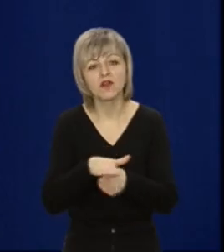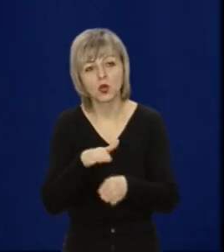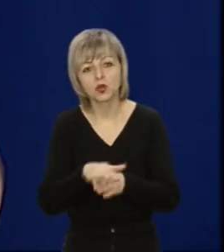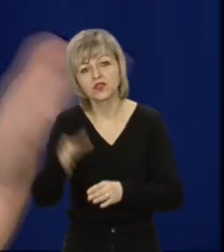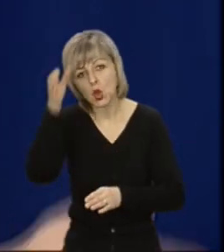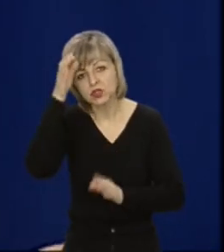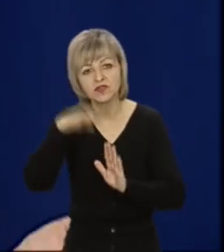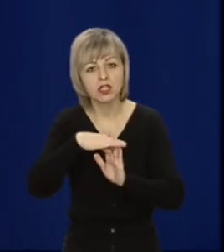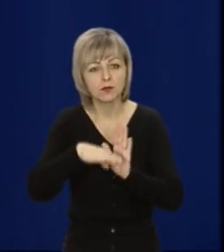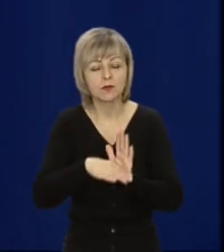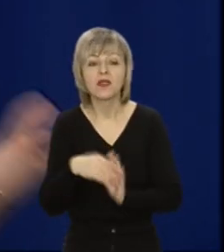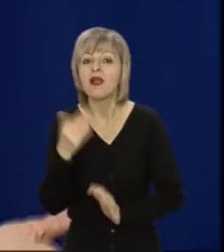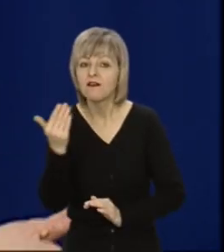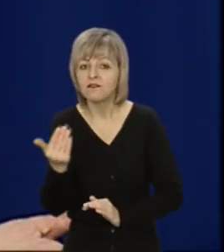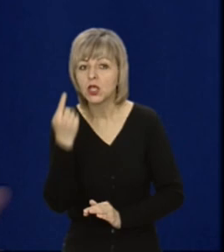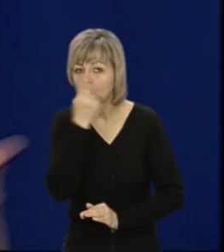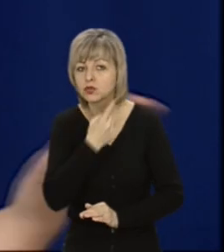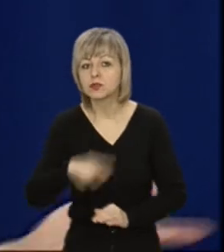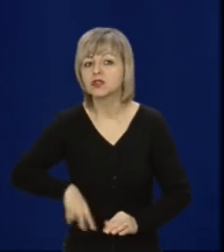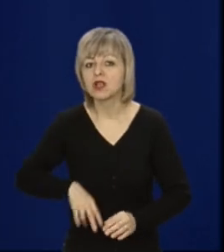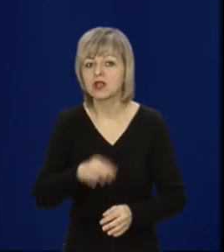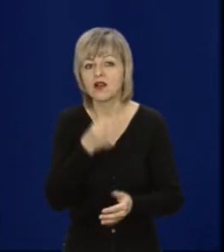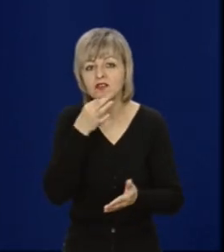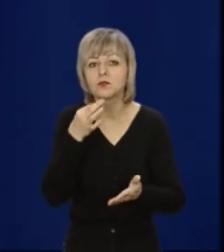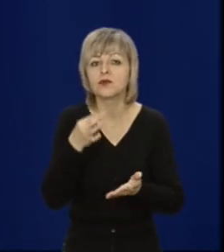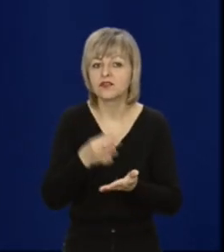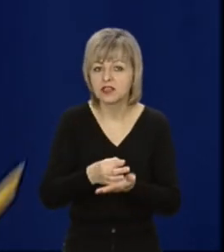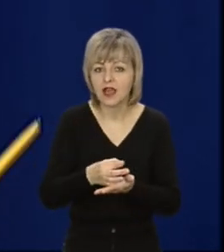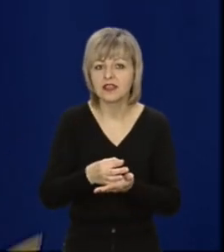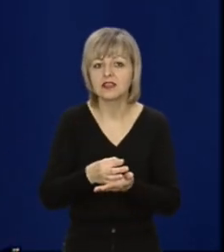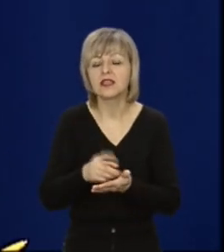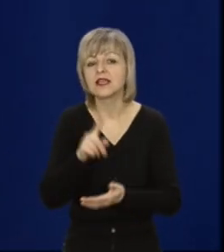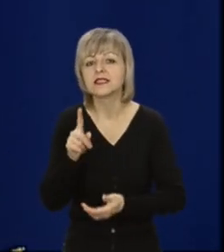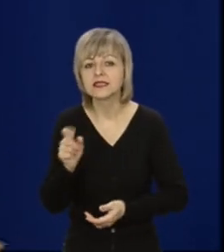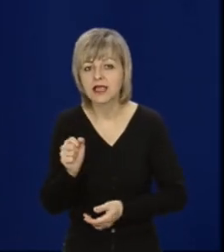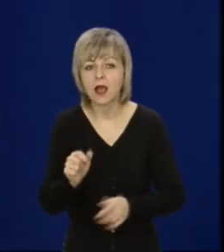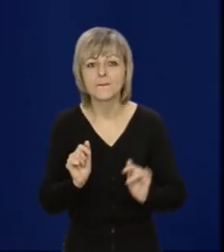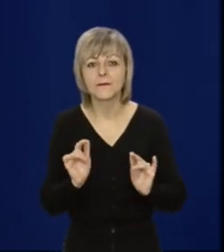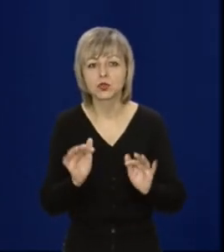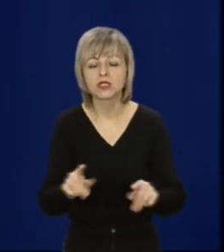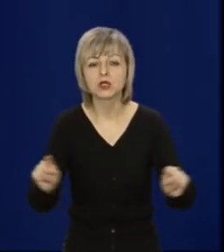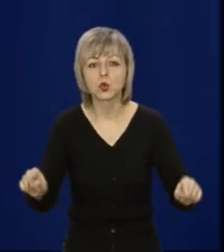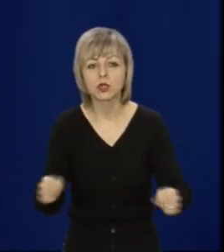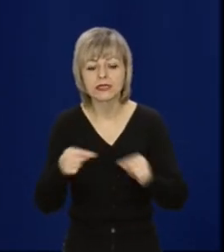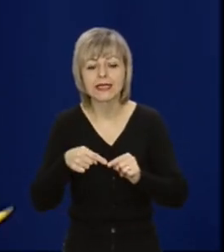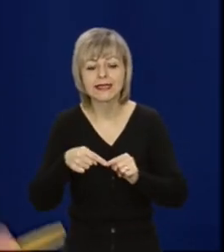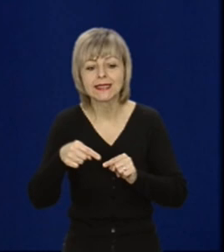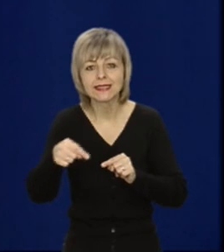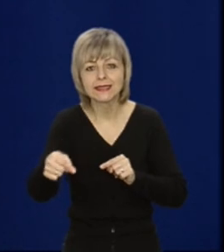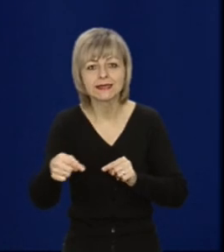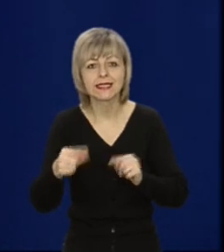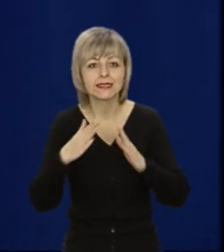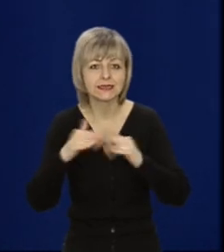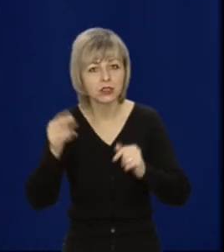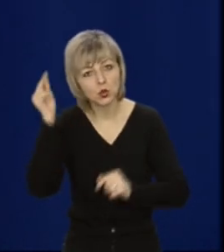Добре, ви особисто, як директор школи, відповідаєте, НВК, перепрошую, за процес організації дистанційного навчання. Чи